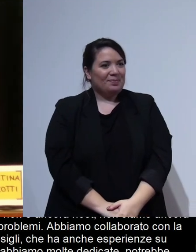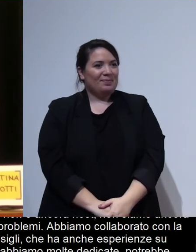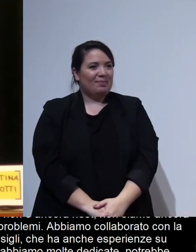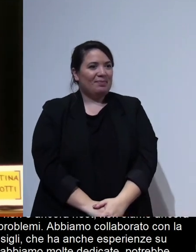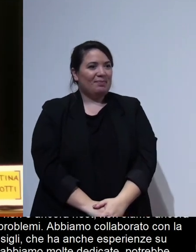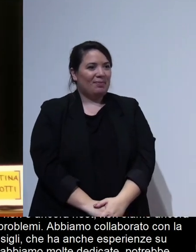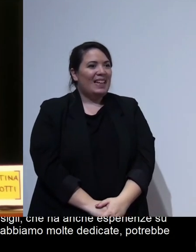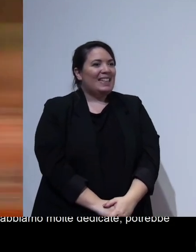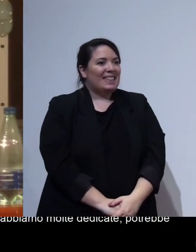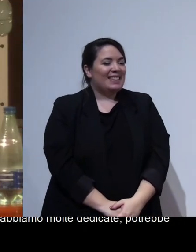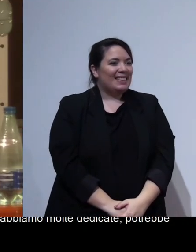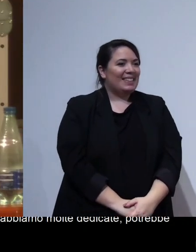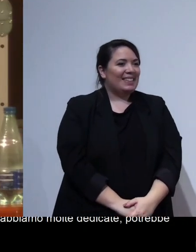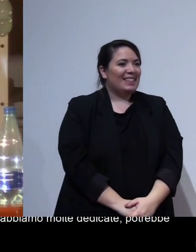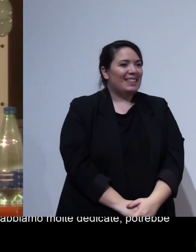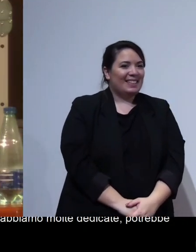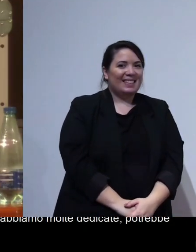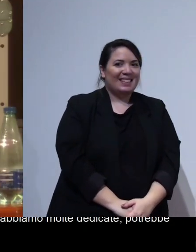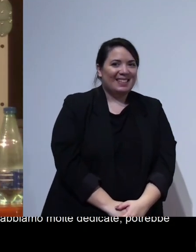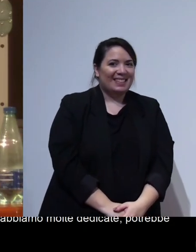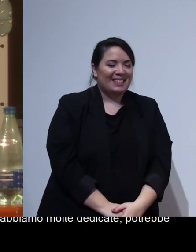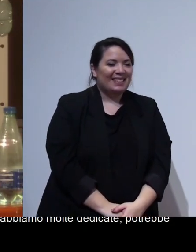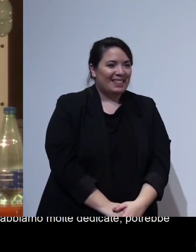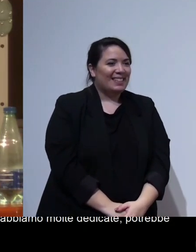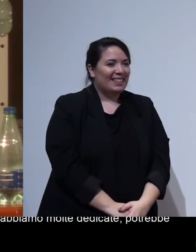'altro si chiama conosco conosco Ilaria